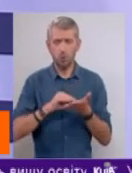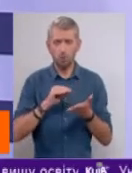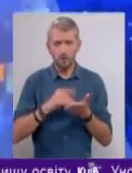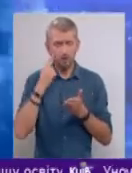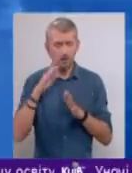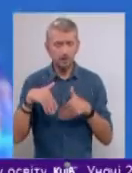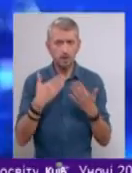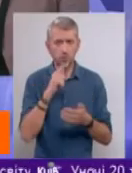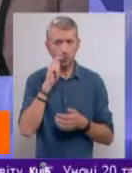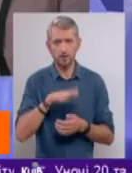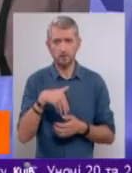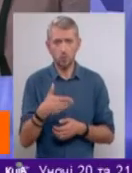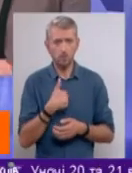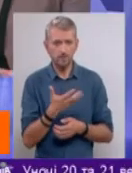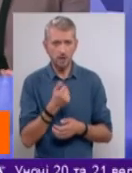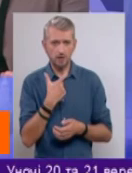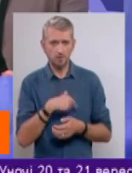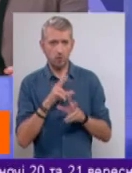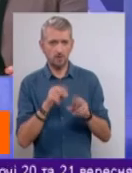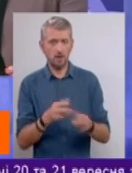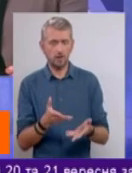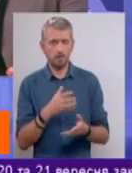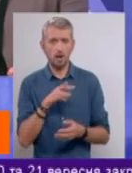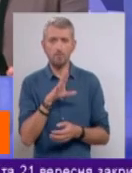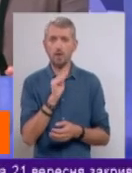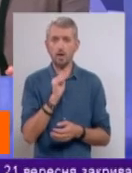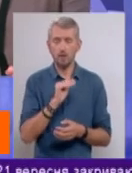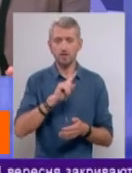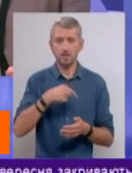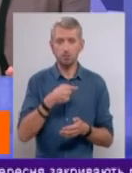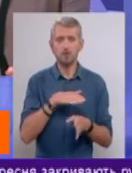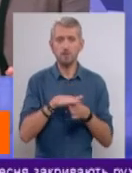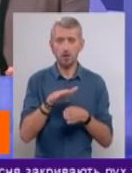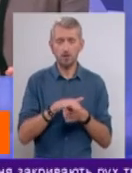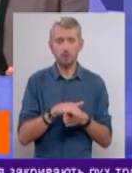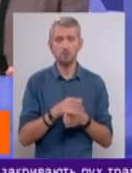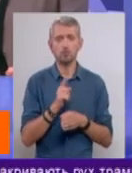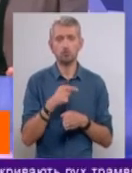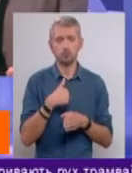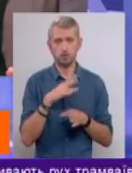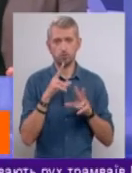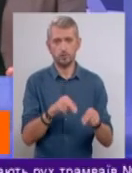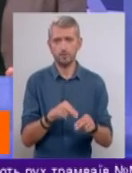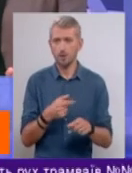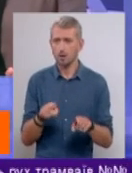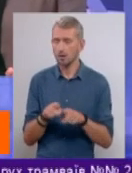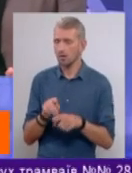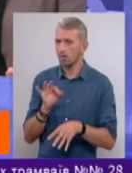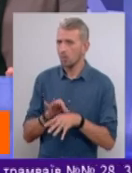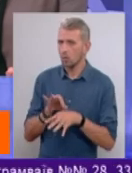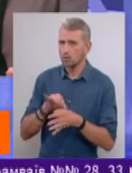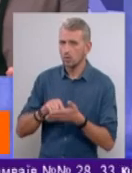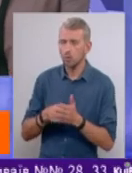українській стороні. Все, ми взяли на себе об'язательства. Міжнародний валютний фонд требує виконання взятих на себе об'язательств. Це така болюча точка.